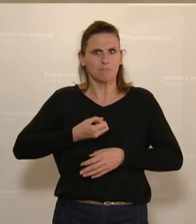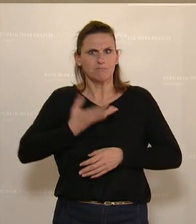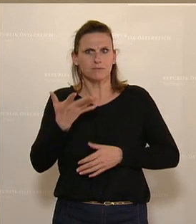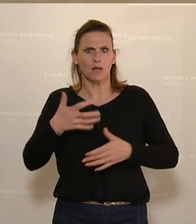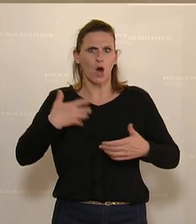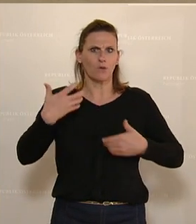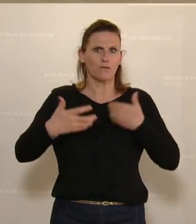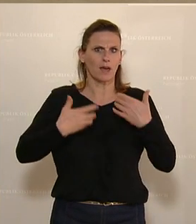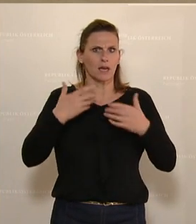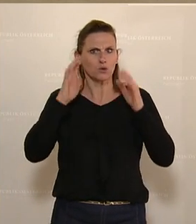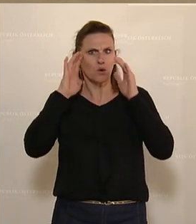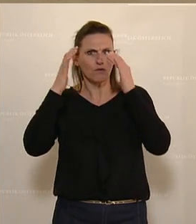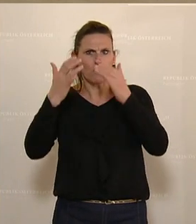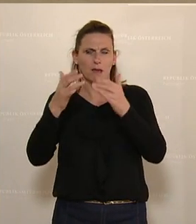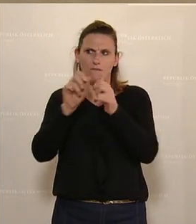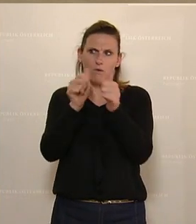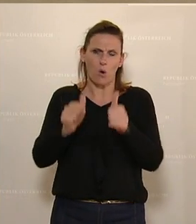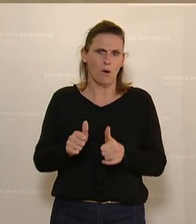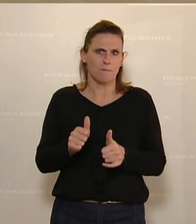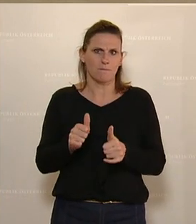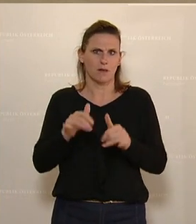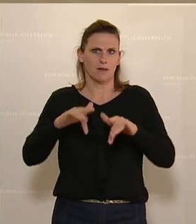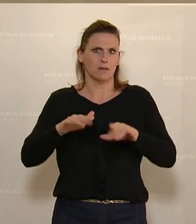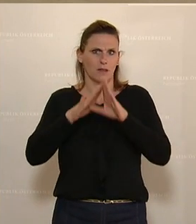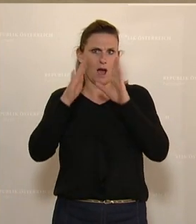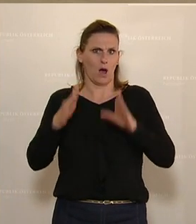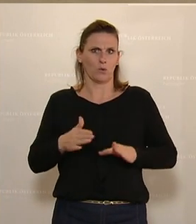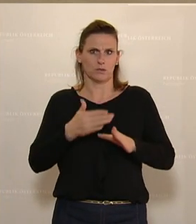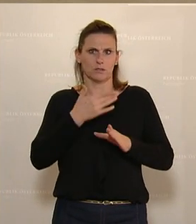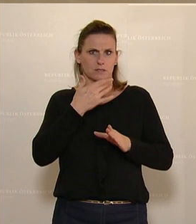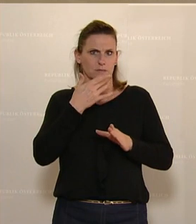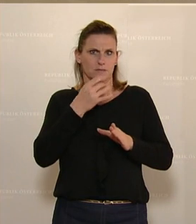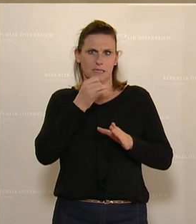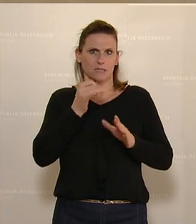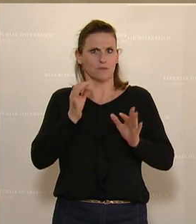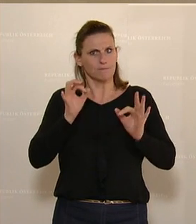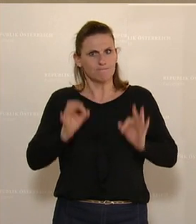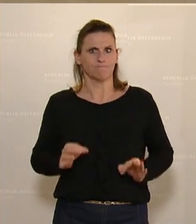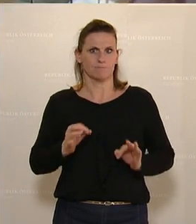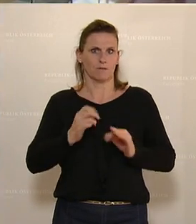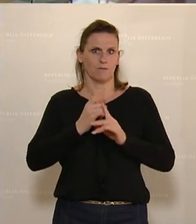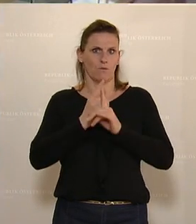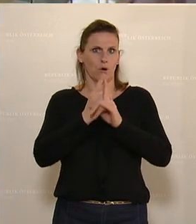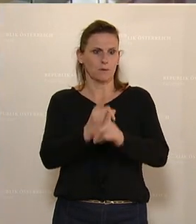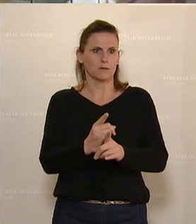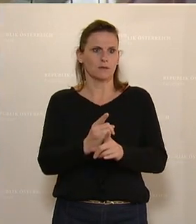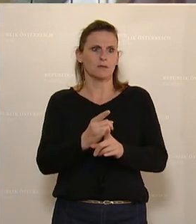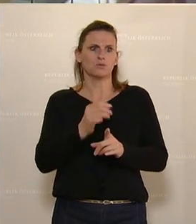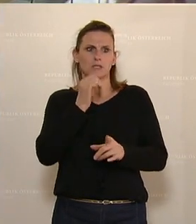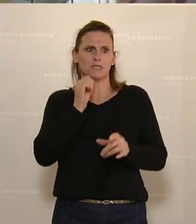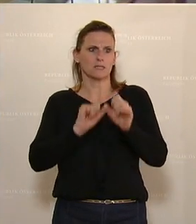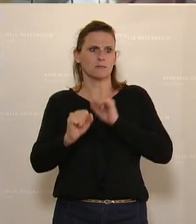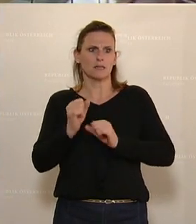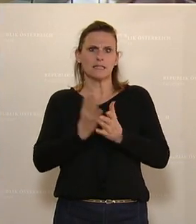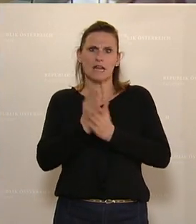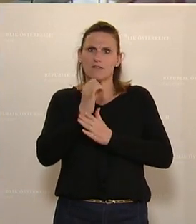ÖVP geäußert, in einer Art und Weise, die diesem Haus nicht entspricht. Ich glaube, es ist nicht einmal notwendig, dass man sich dagegen wehrt. Man darf es